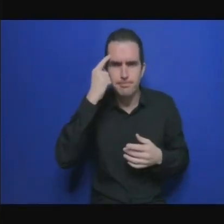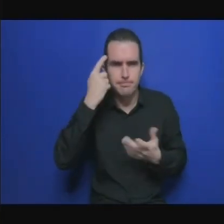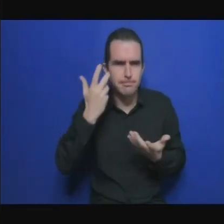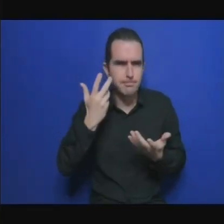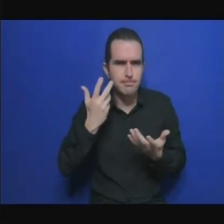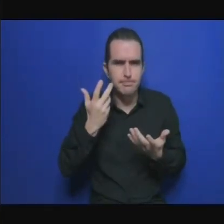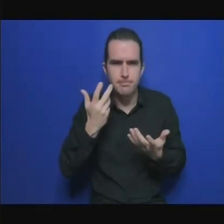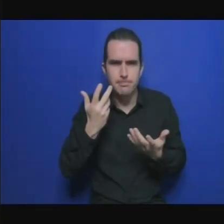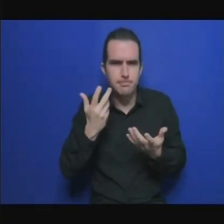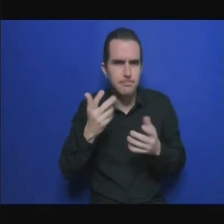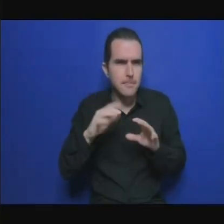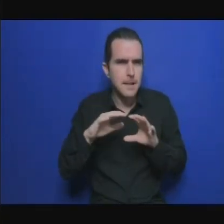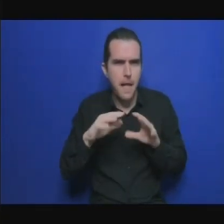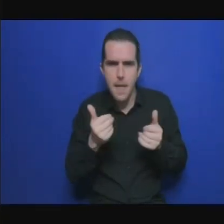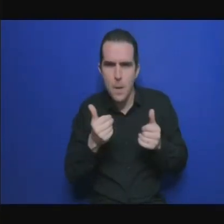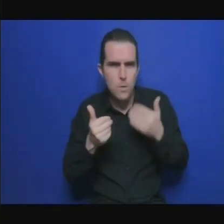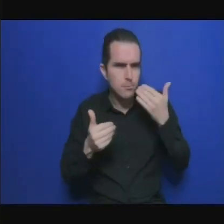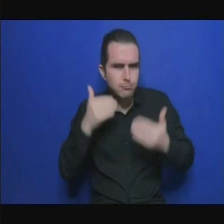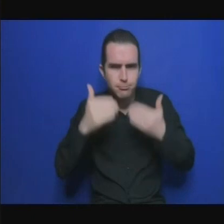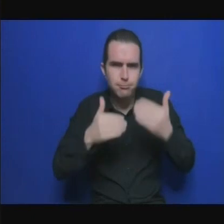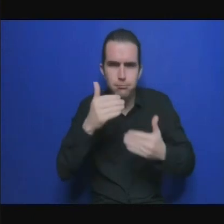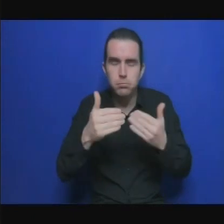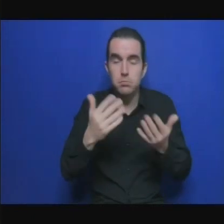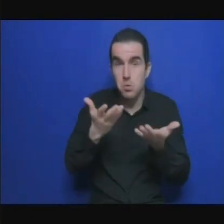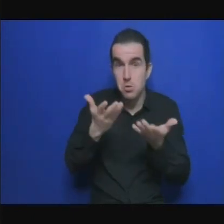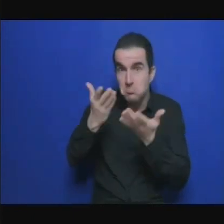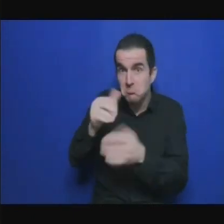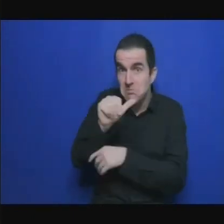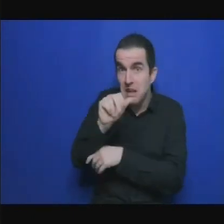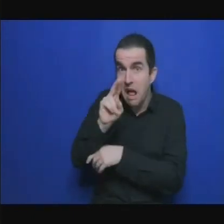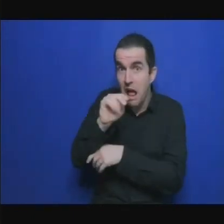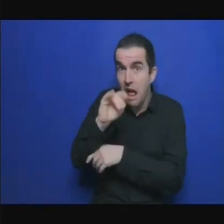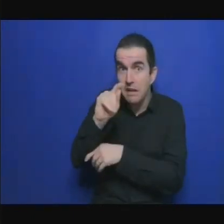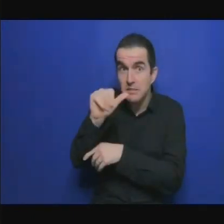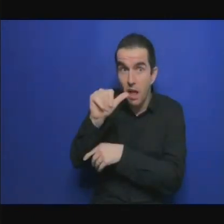bon très bien les femmes d'abord très bien